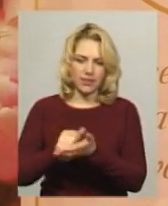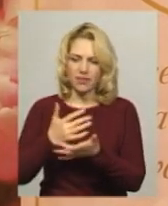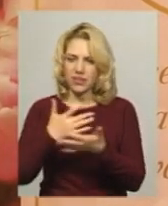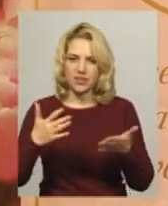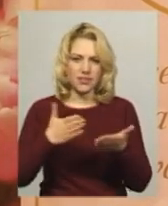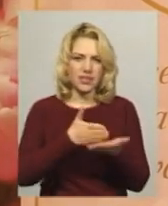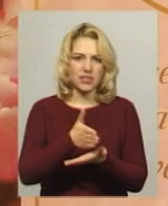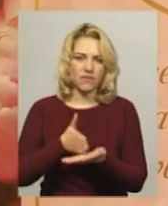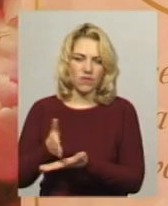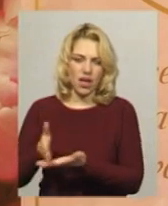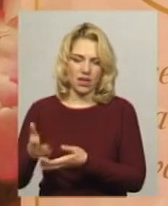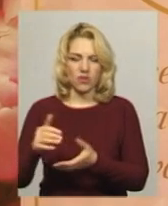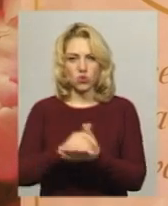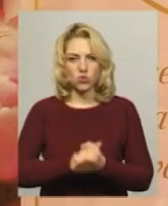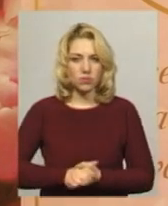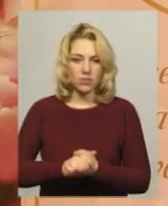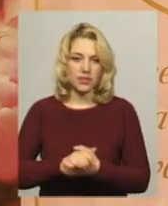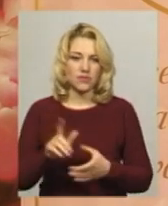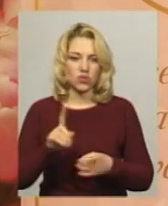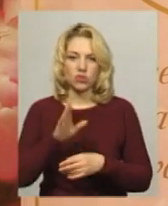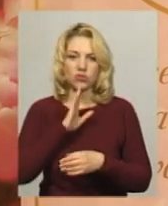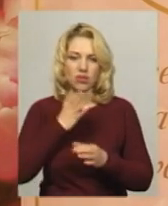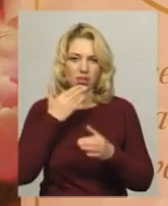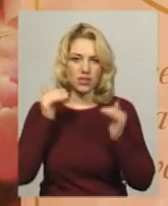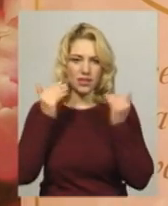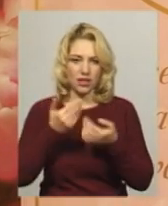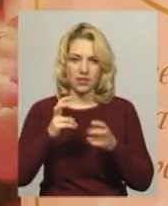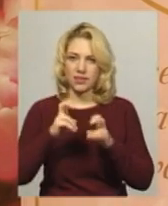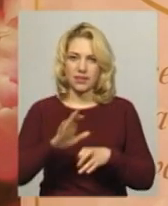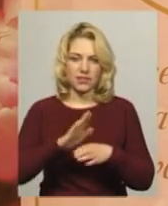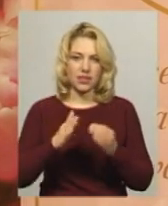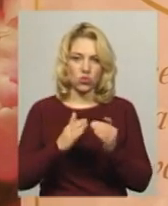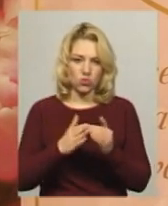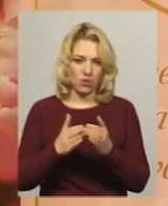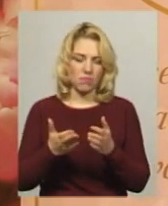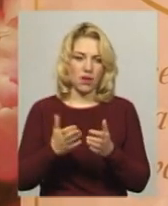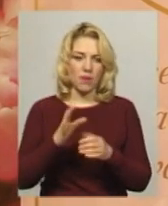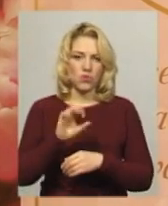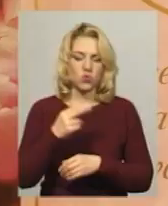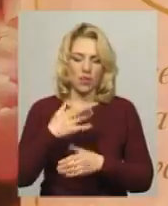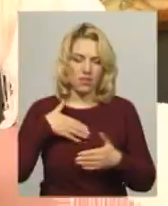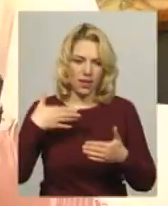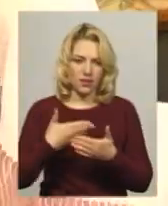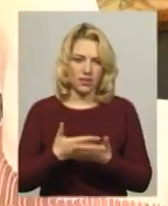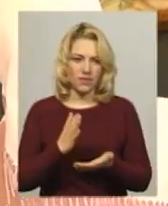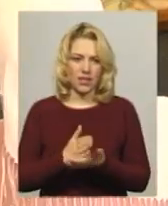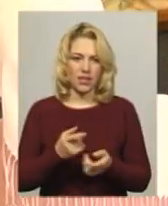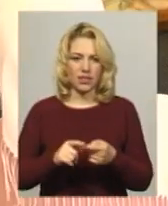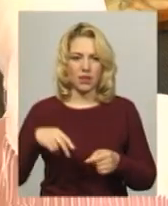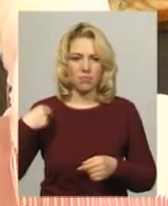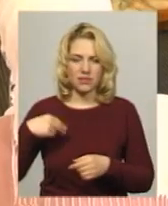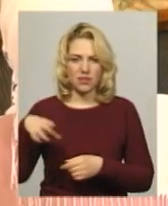суспільства, що вона не закрита, вона не сидить вдома, вона соціально активна. Президент